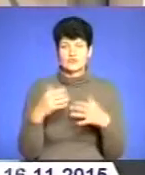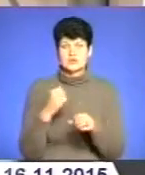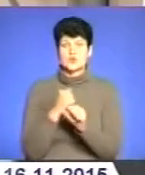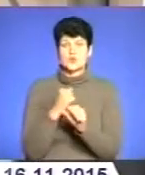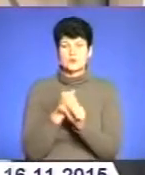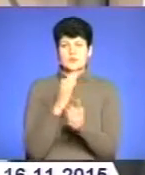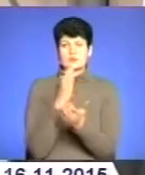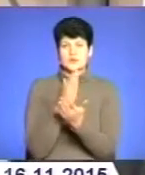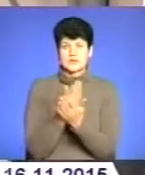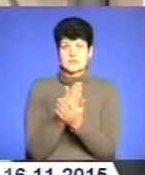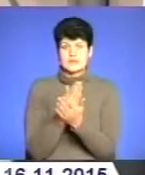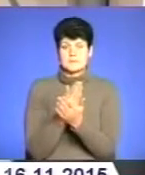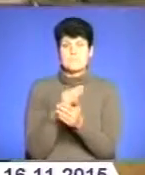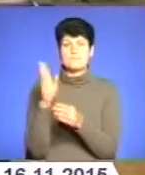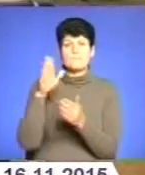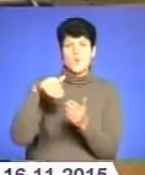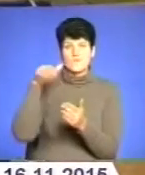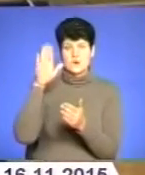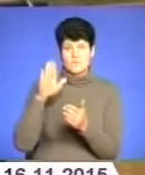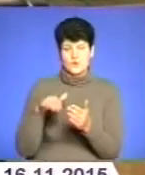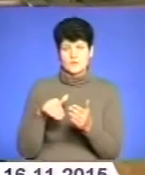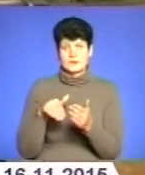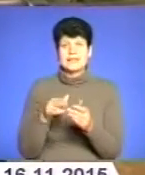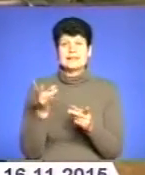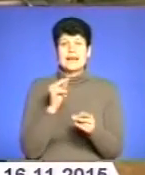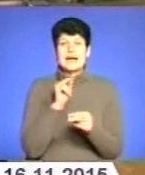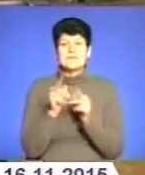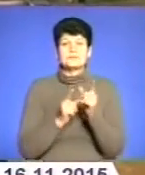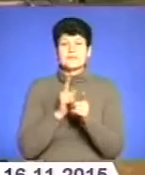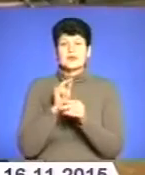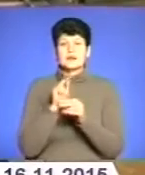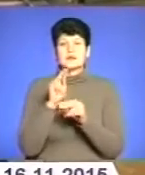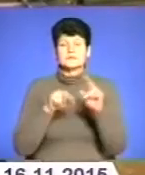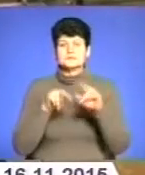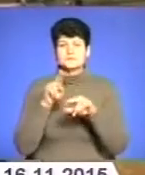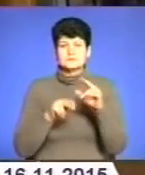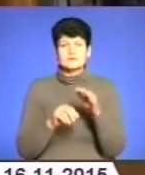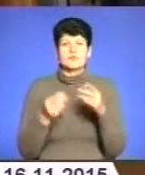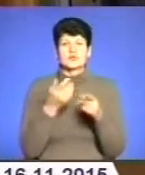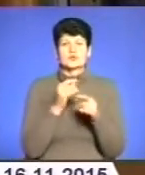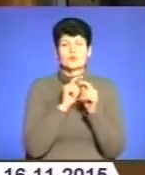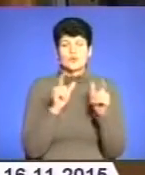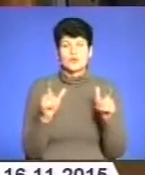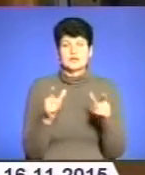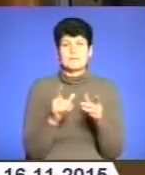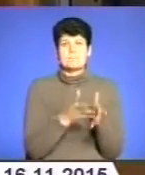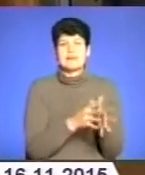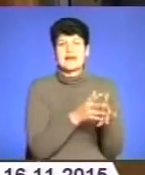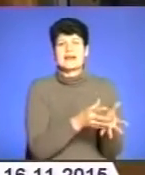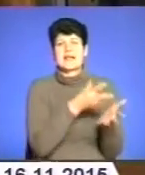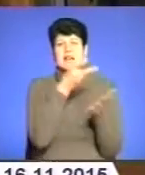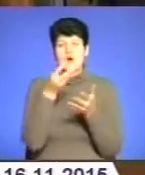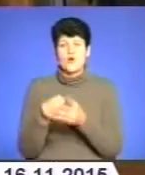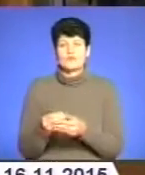пофарбовано. На реконструкцію спортивної школи фондом регіонального розвитку перераховано 1